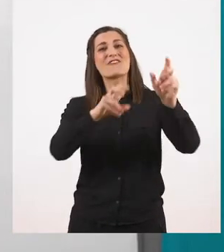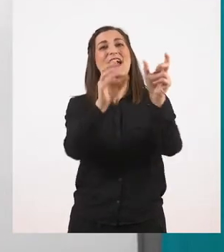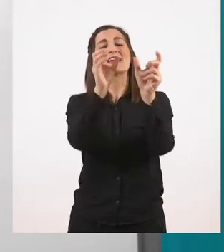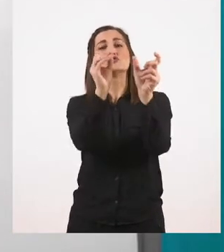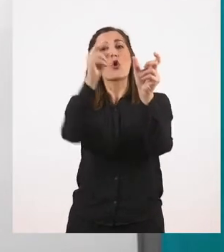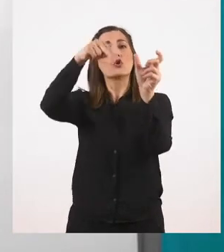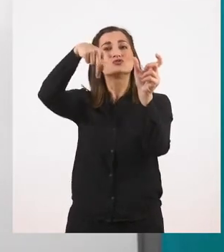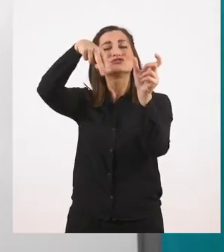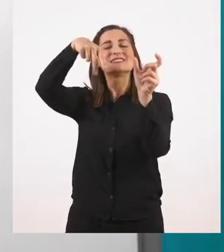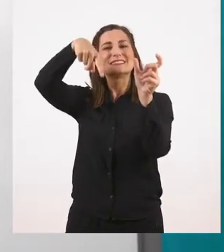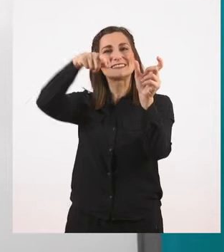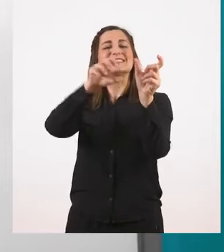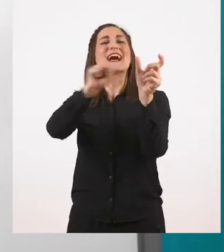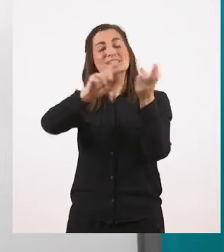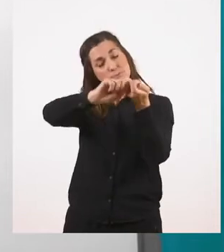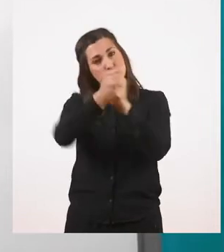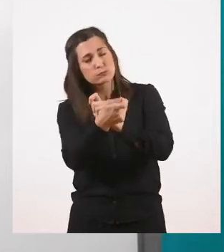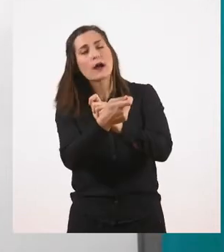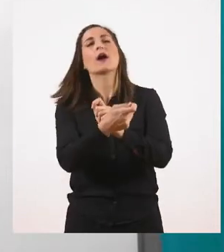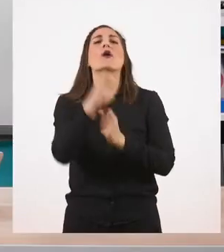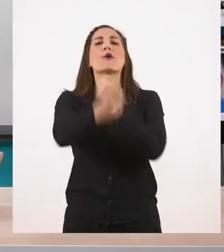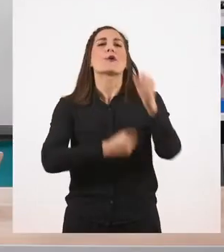χρονική πρόταση. Όταν ανεβαίναμε.